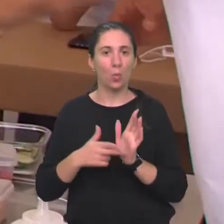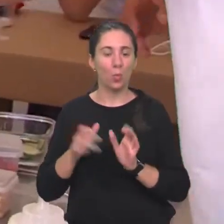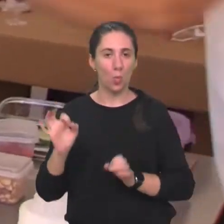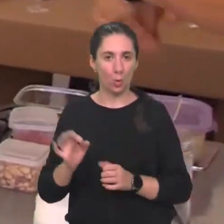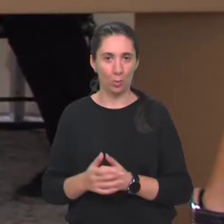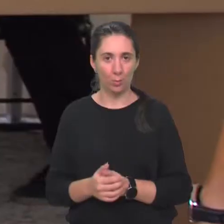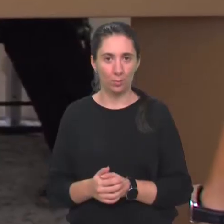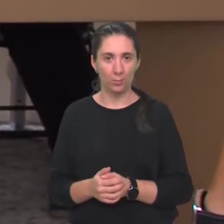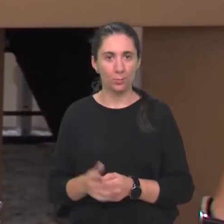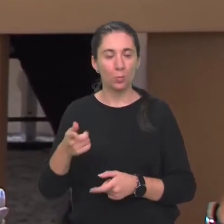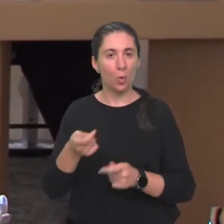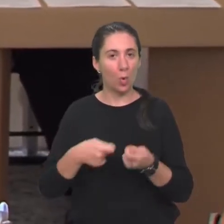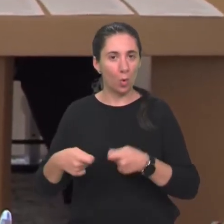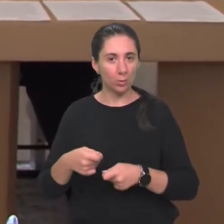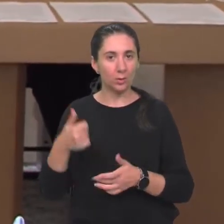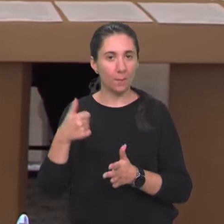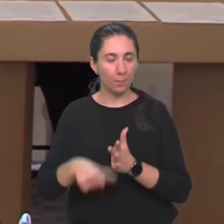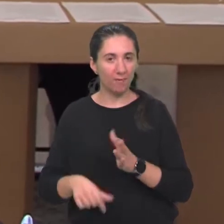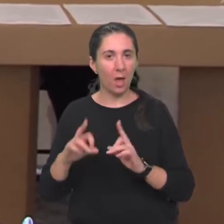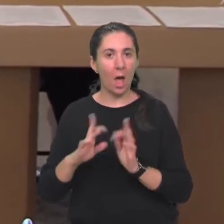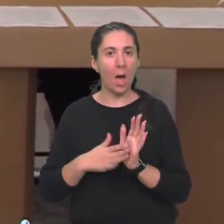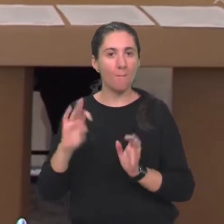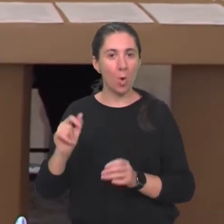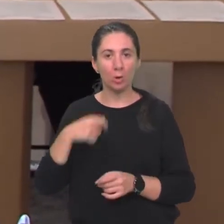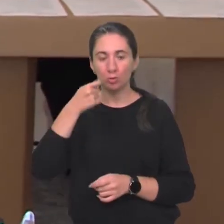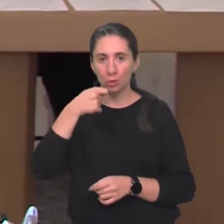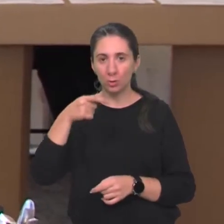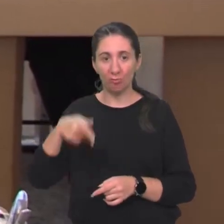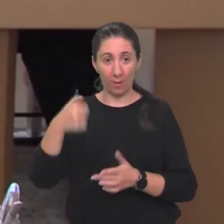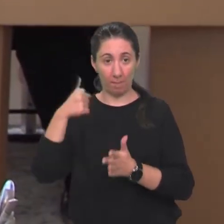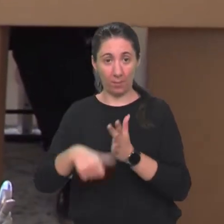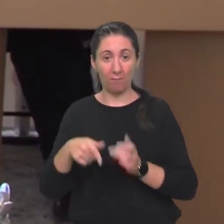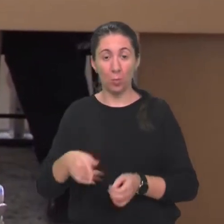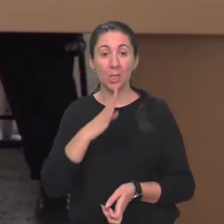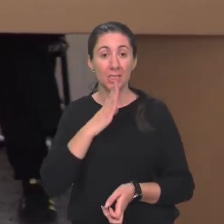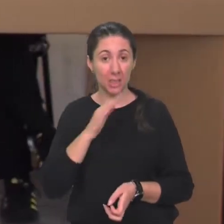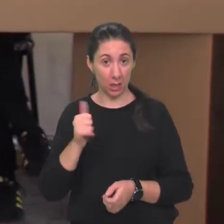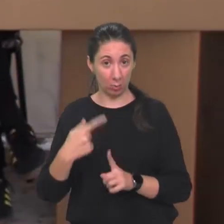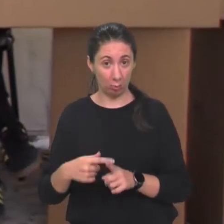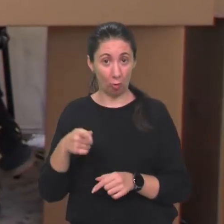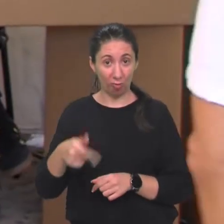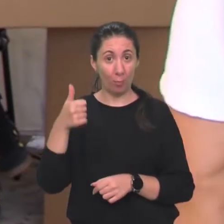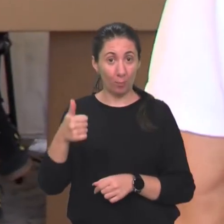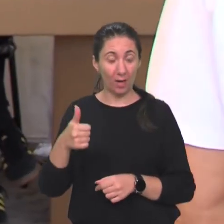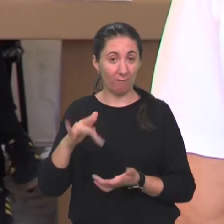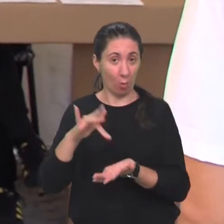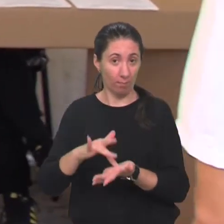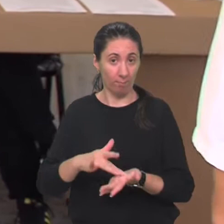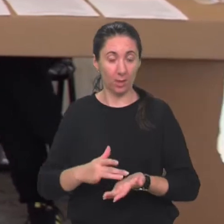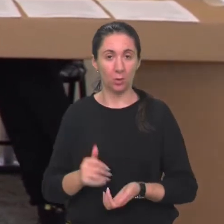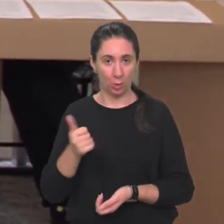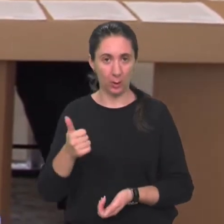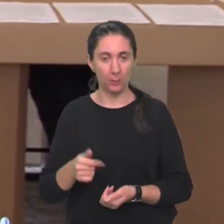Pa evo, organizirali ste prvu Amorovo žlicu i to ovdje prvi put u Sisku, je li tako? Ovo je zapravo prva lokacija.